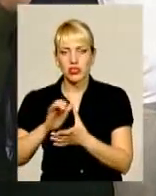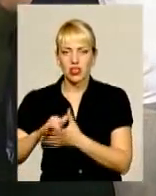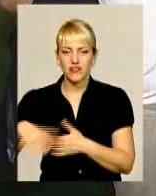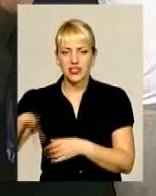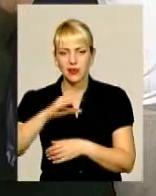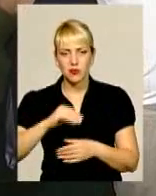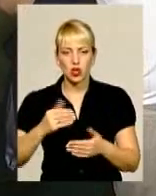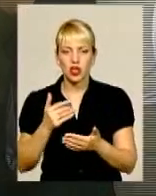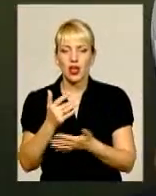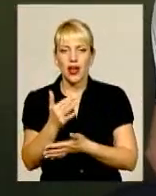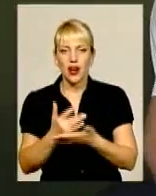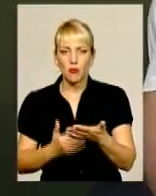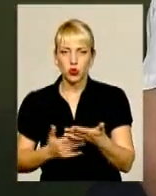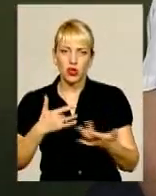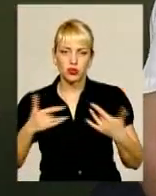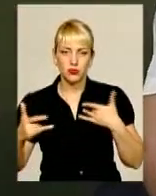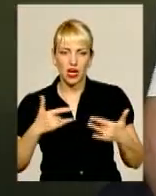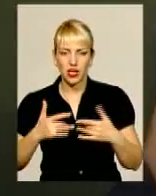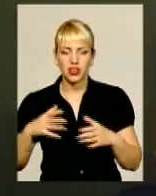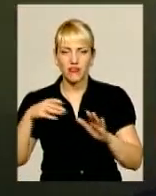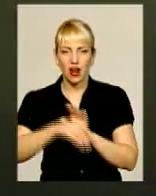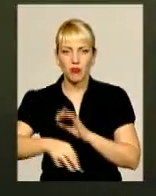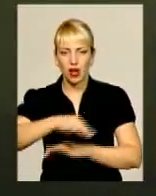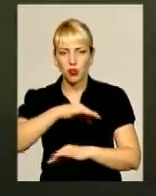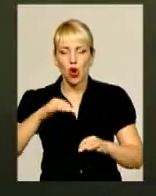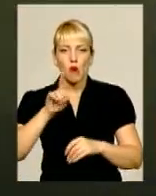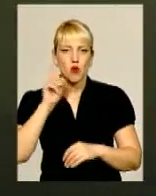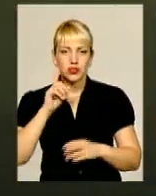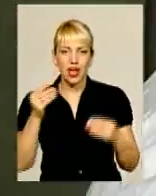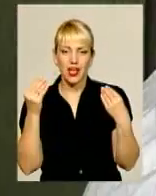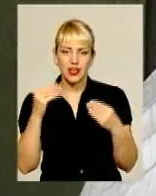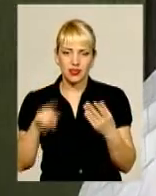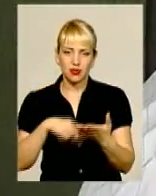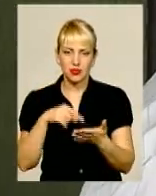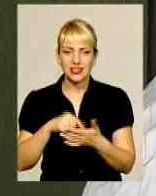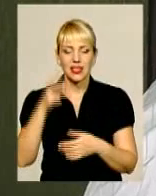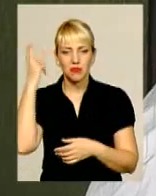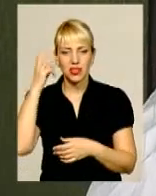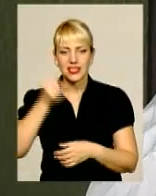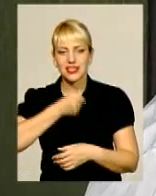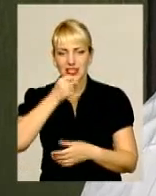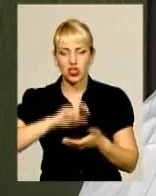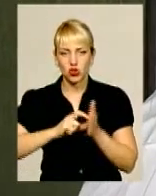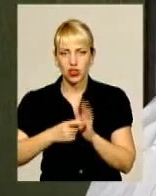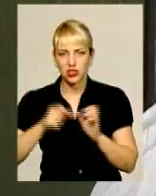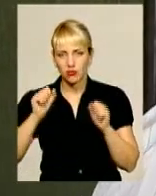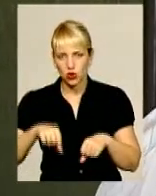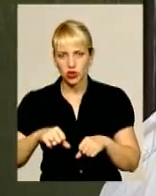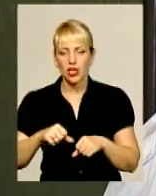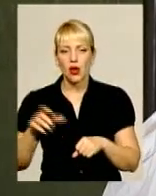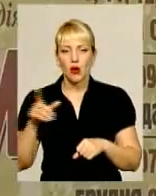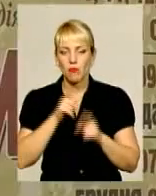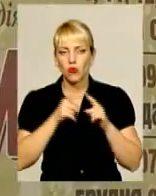зі всім репертуаром театру у рамках проєкту «Молода еліта міста» хмельницькі старшокласники зможуть протягом усього